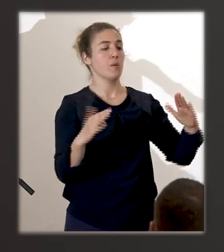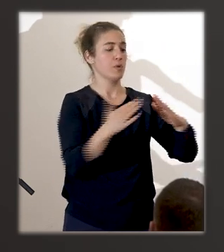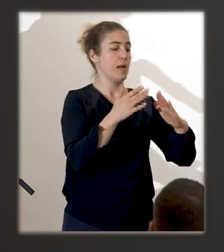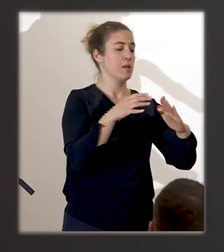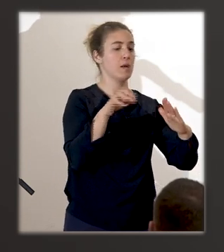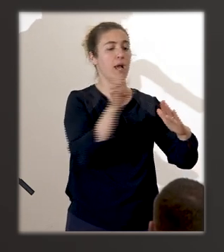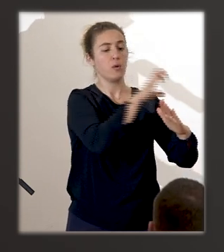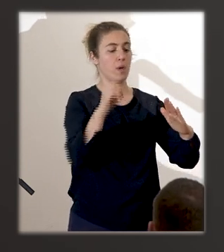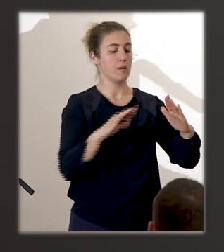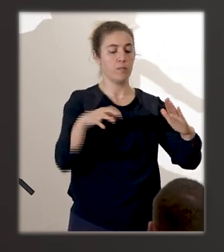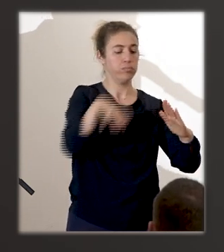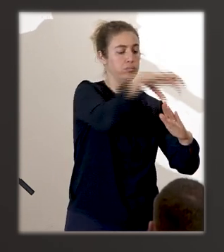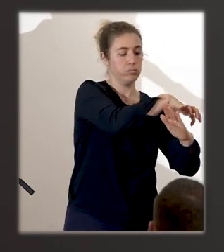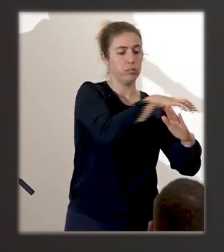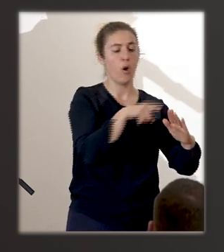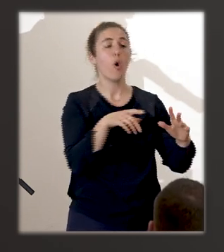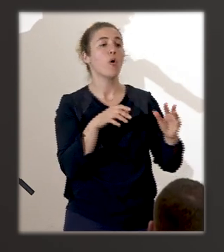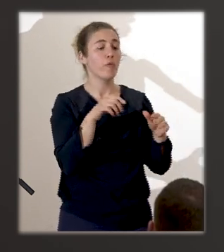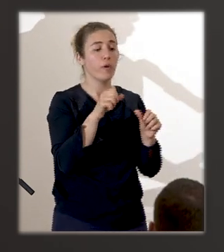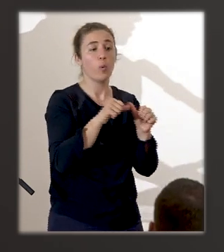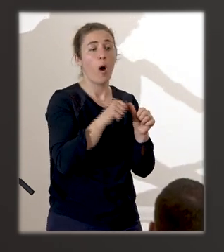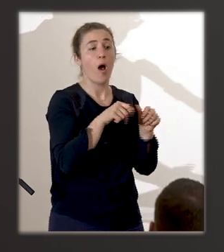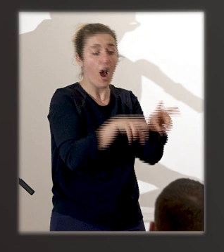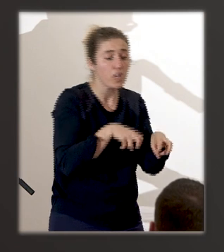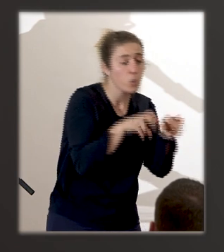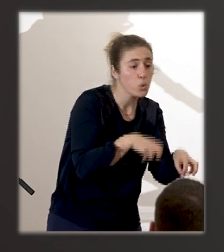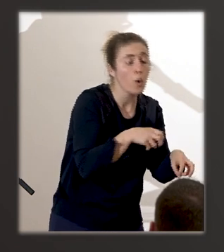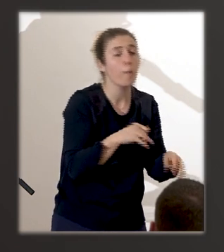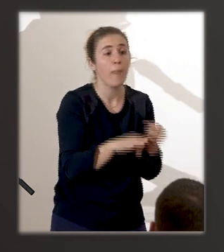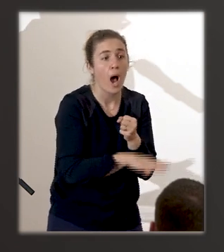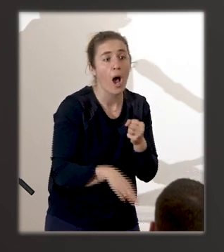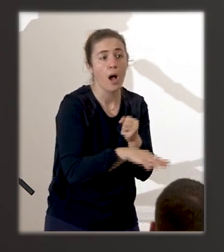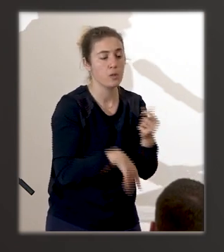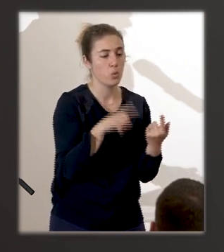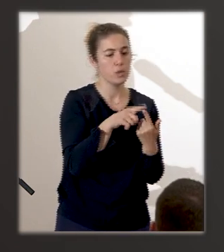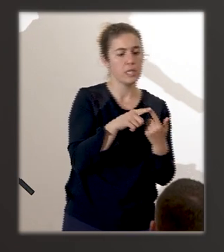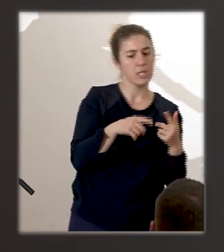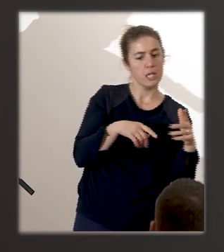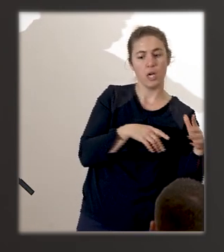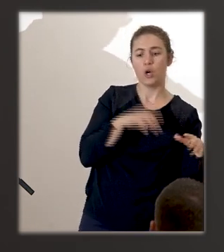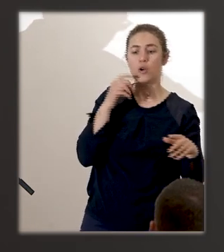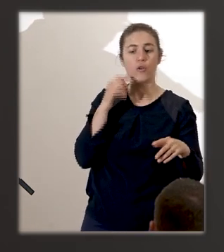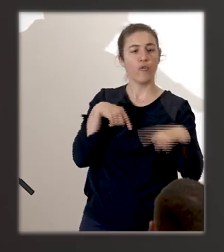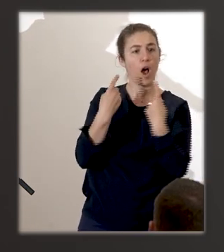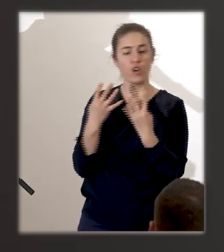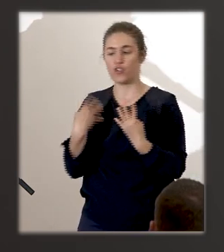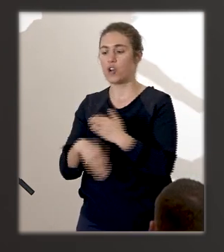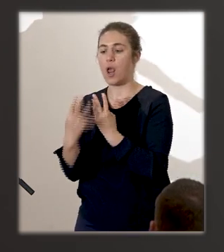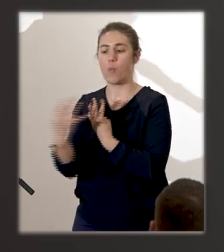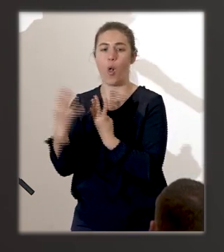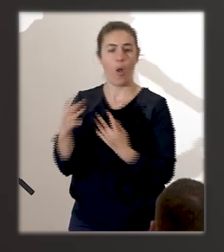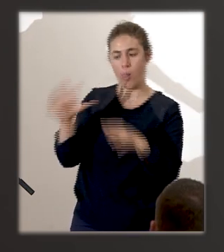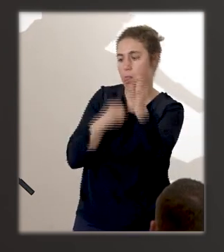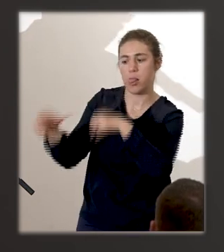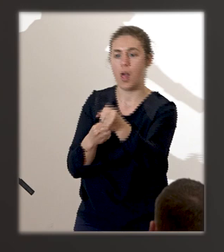Ils pratiquaient une agriculture de subsistance et conduisaient des raids contre les plantations pour enlever du bétail, des